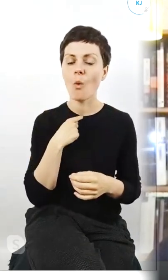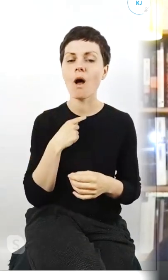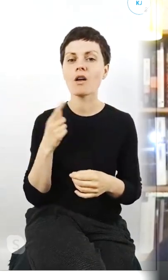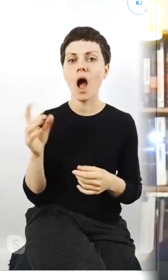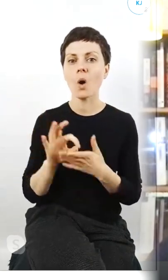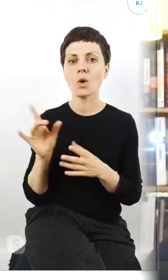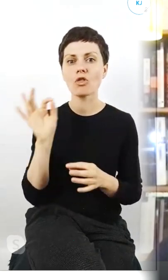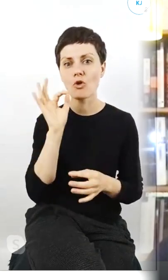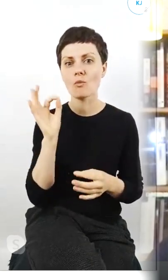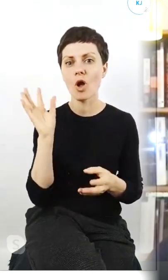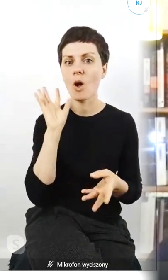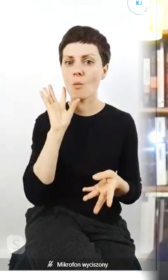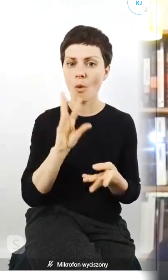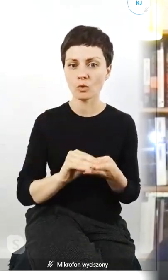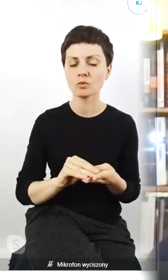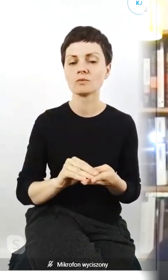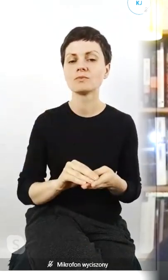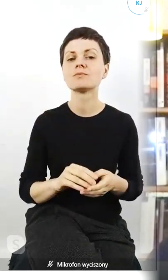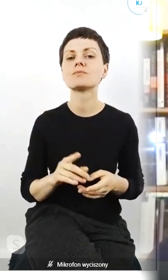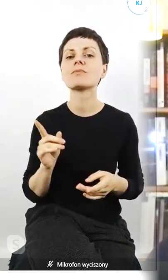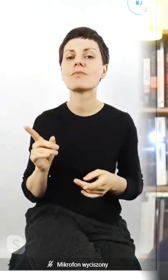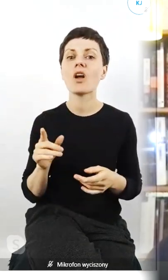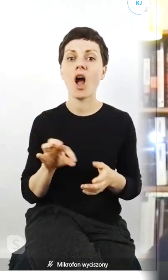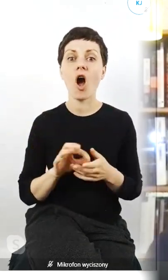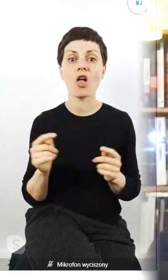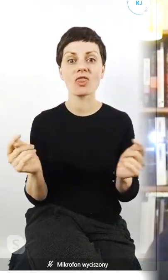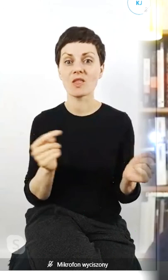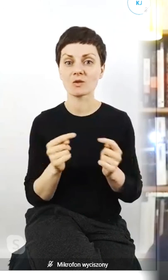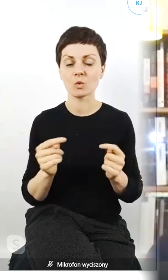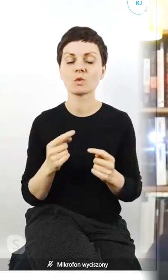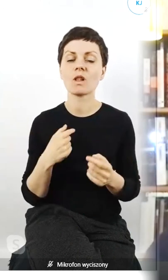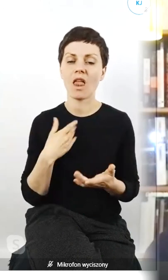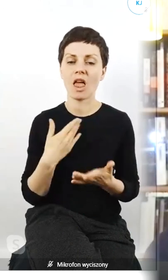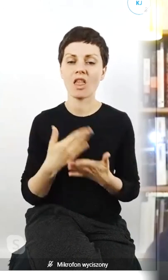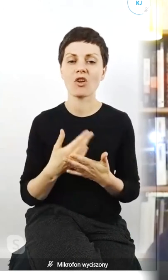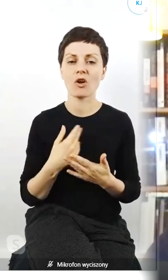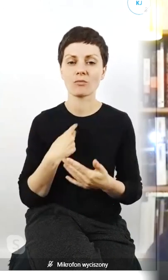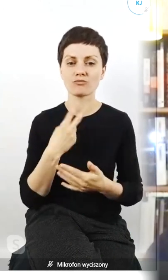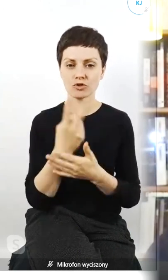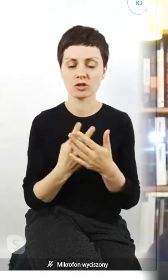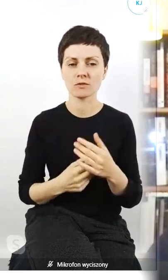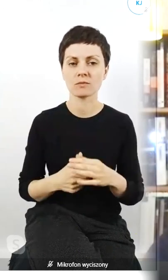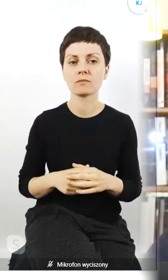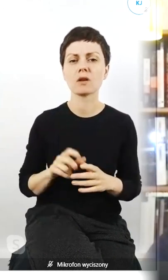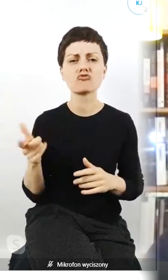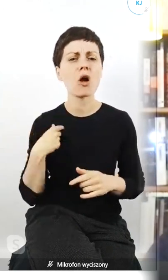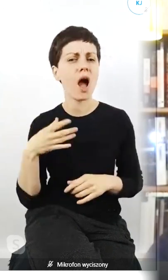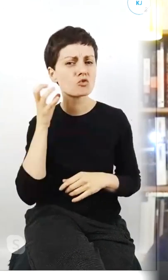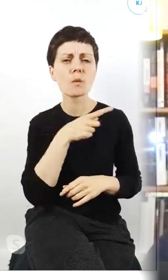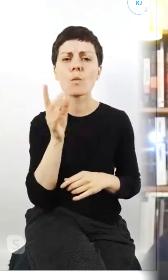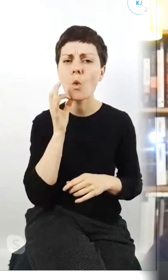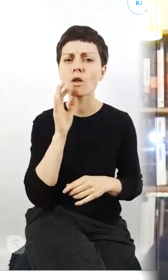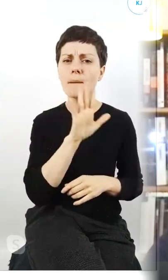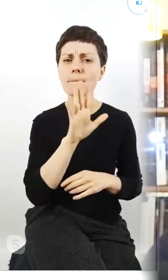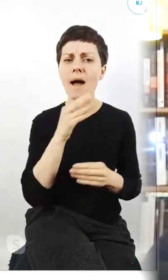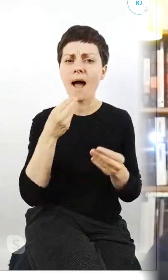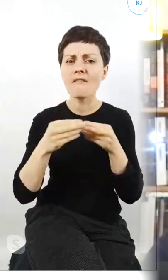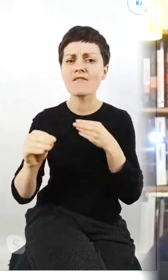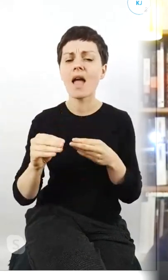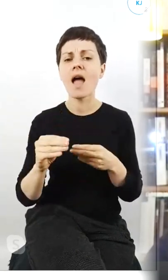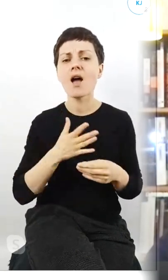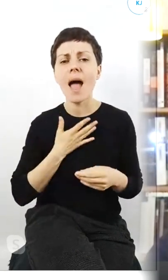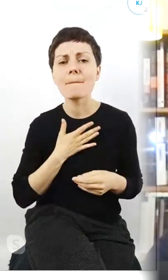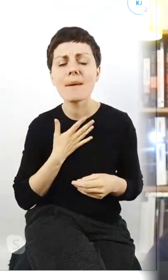najlepszym tego co co tej dyskusji więc przeczytam z tego co słyszę to młodzież ma więcej empatii i zdrowego